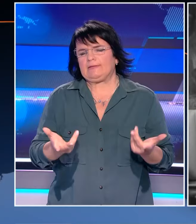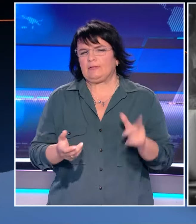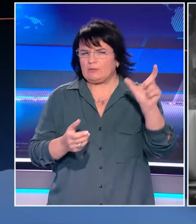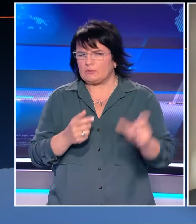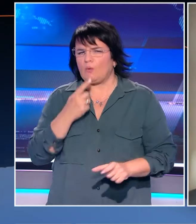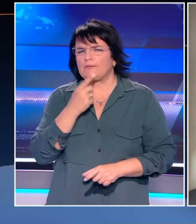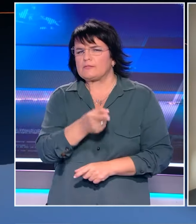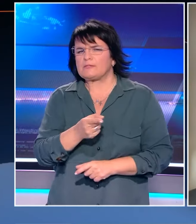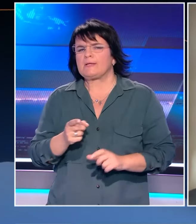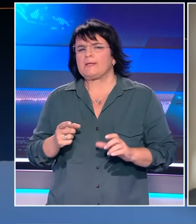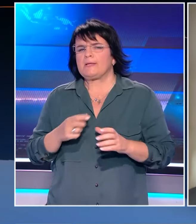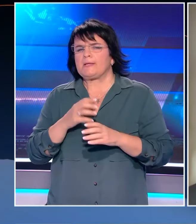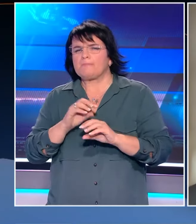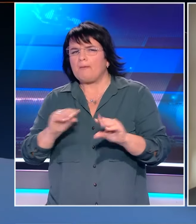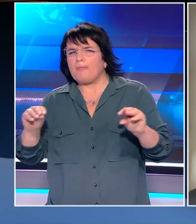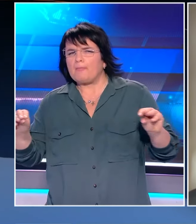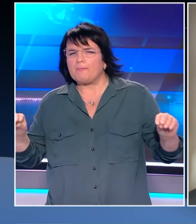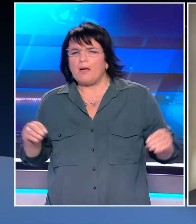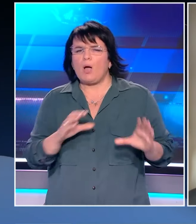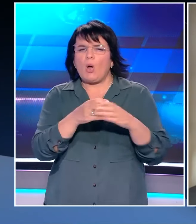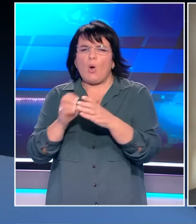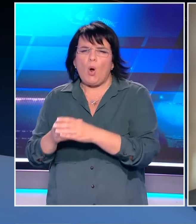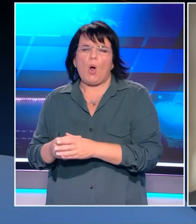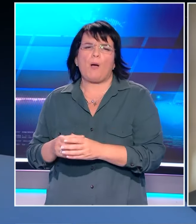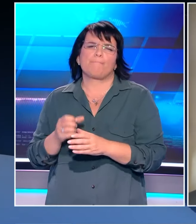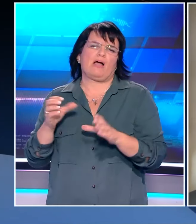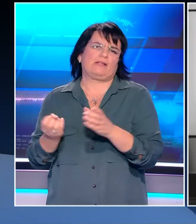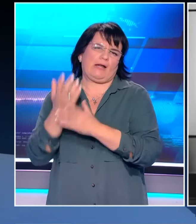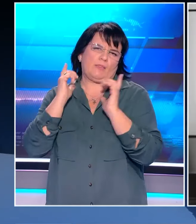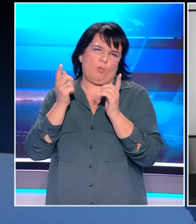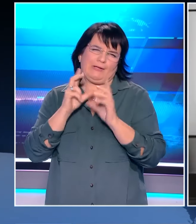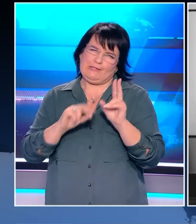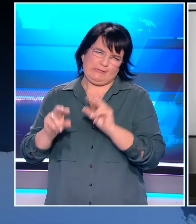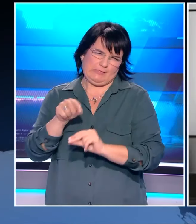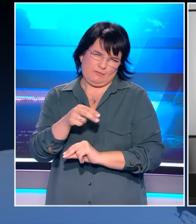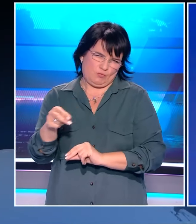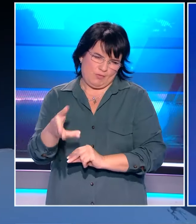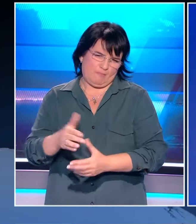ότι το όλο θέμα έχει αρχίσει ήδη να αποσχολεί κόμματα στα δεξιά της Νέας Δημοκρατίας.